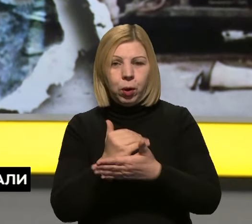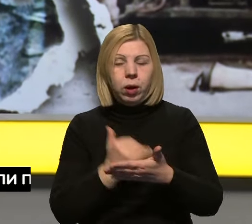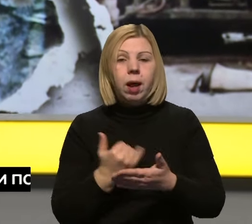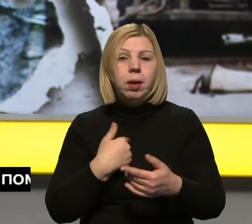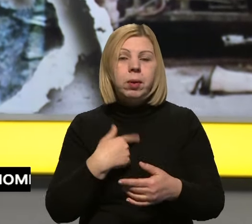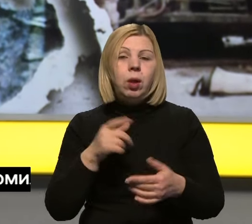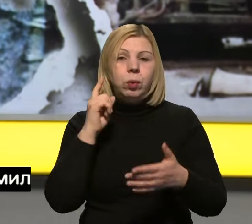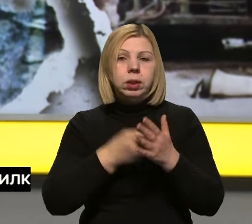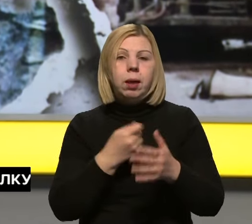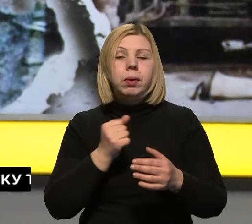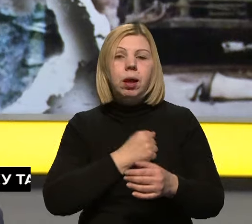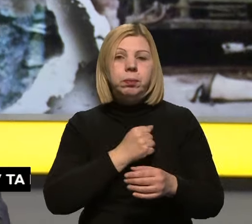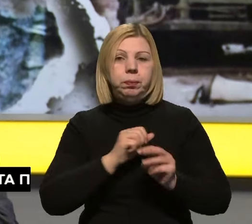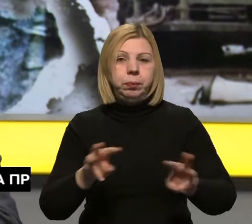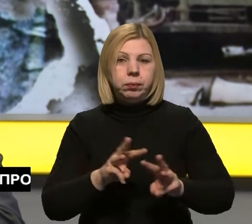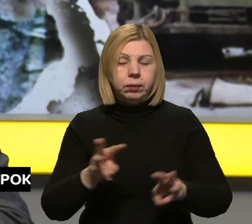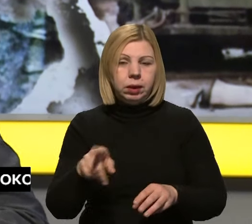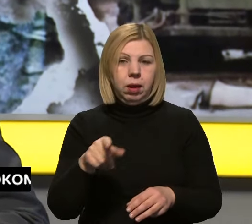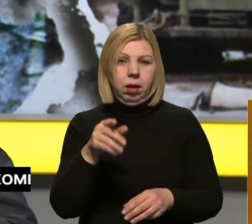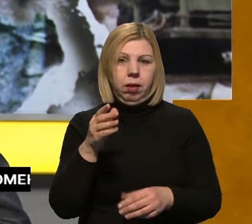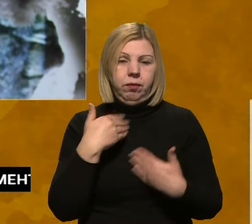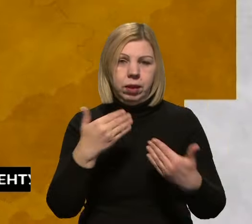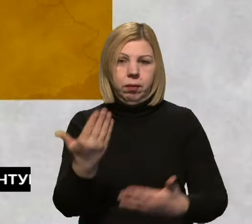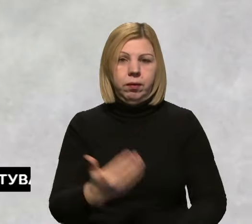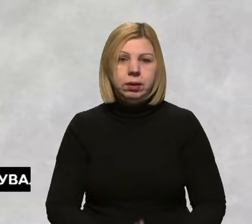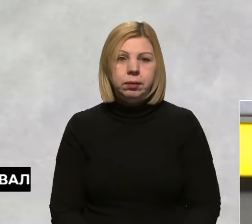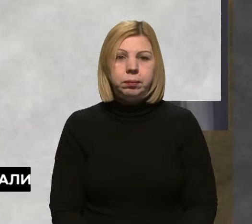Міноборони з питань рекрутингу Олексія Божевця. Вітаємо вас.